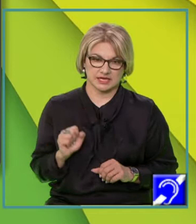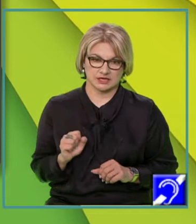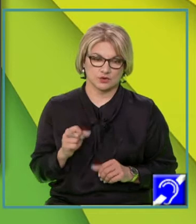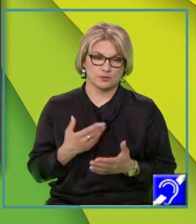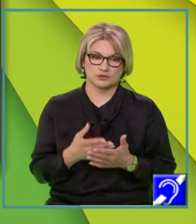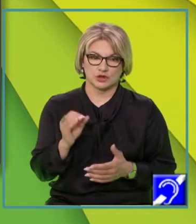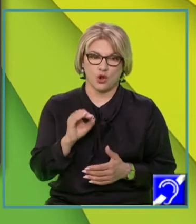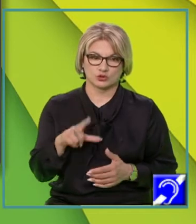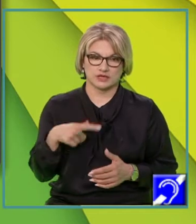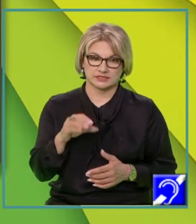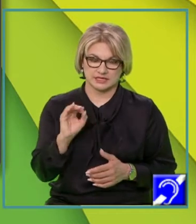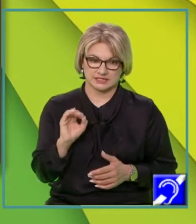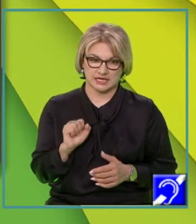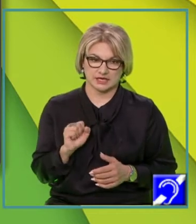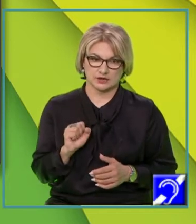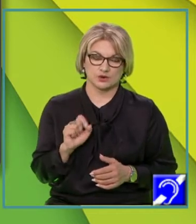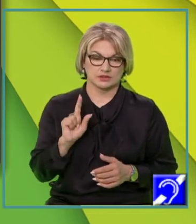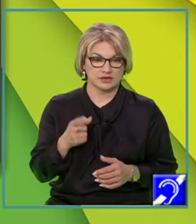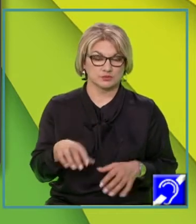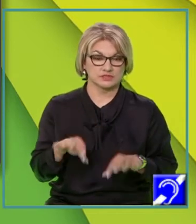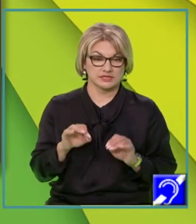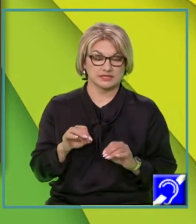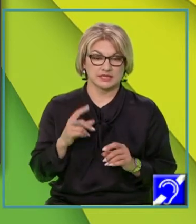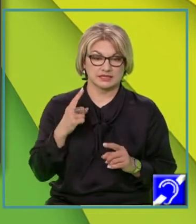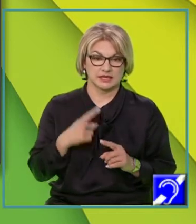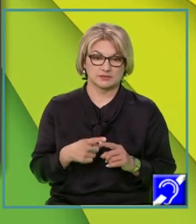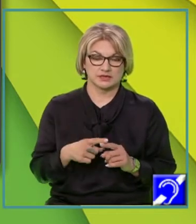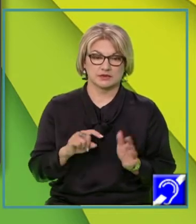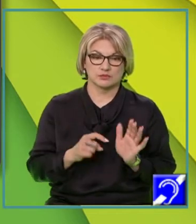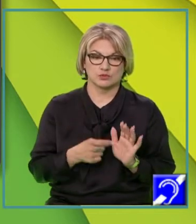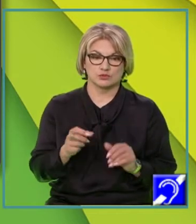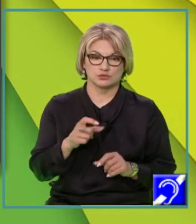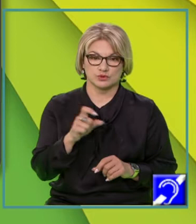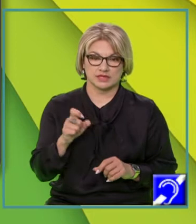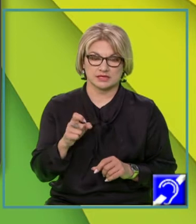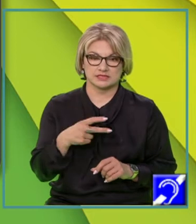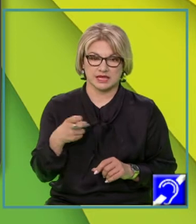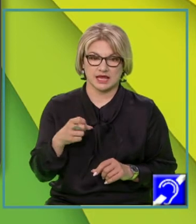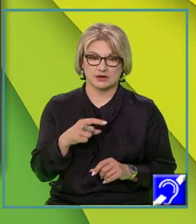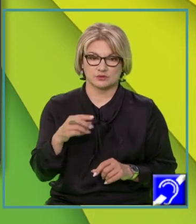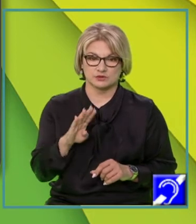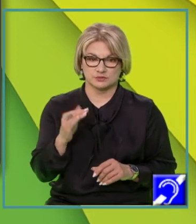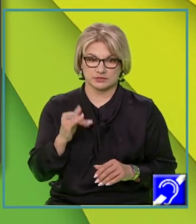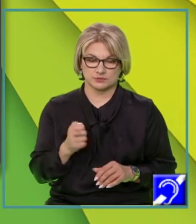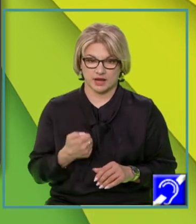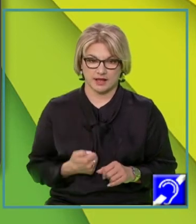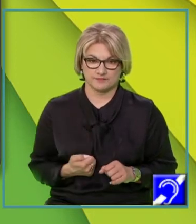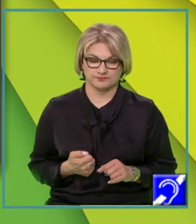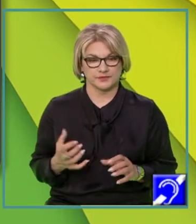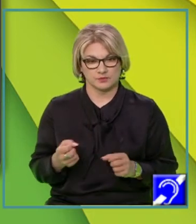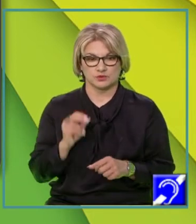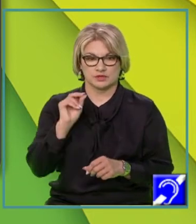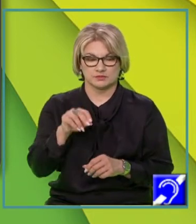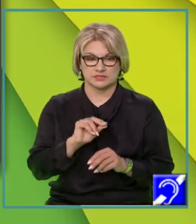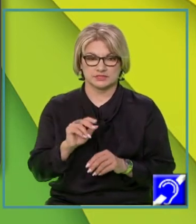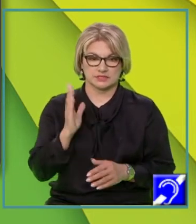este 0. și trebuie să determinăm punctul X egal cu minus B supra A. Putem să-l scriem direct,